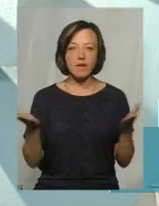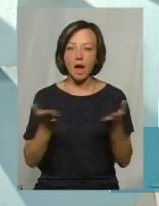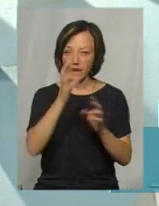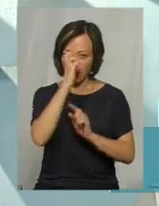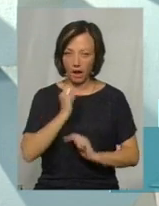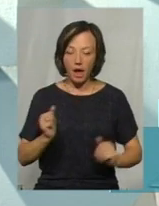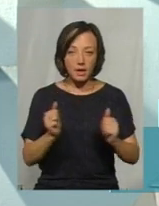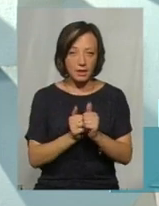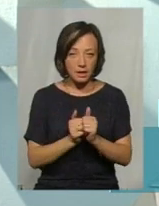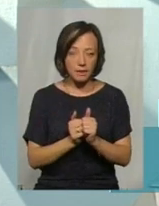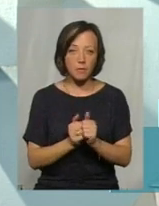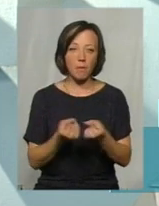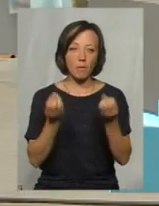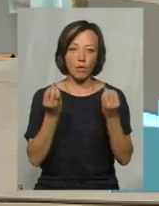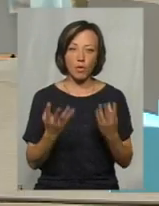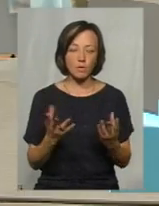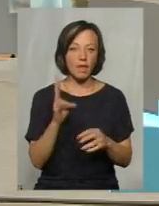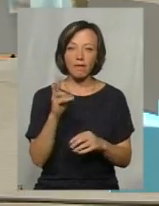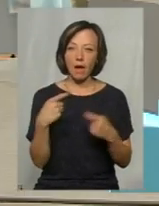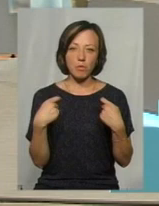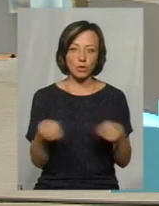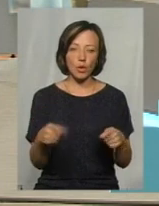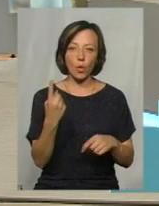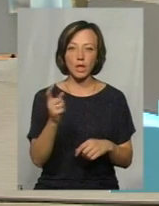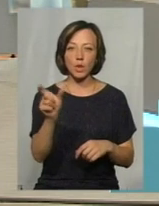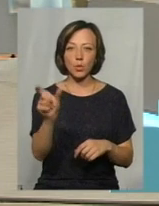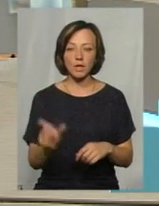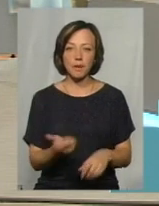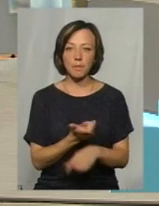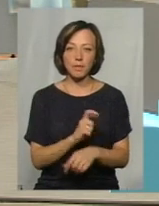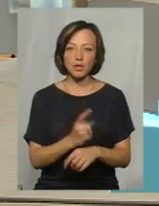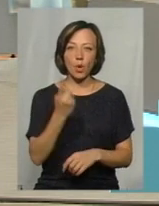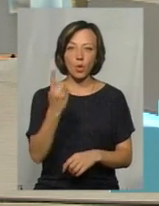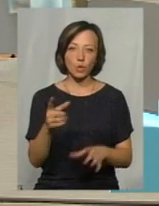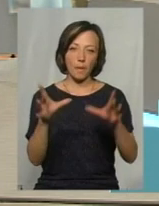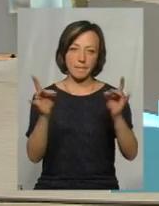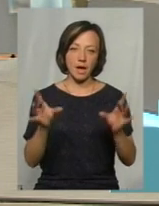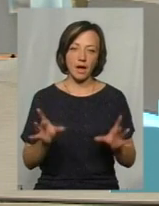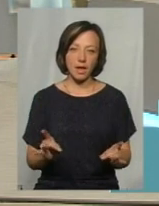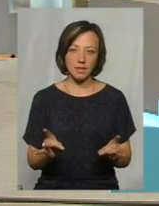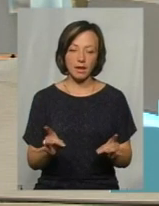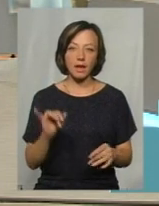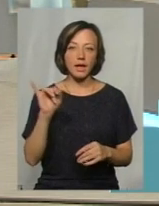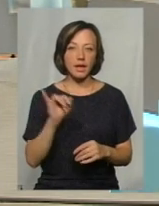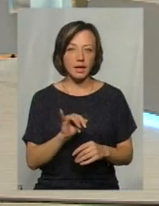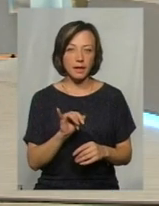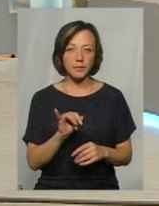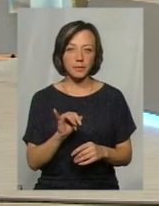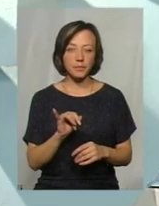якому просто не продають одній людині на руки більше одного пакетика. І,